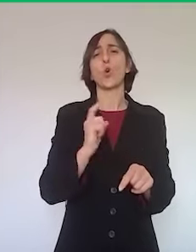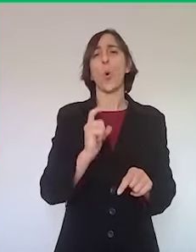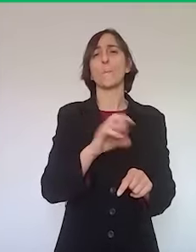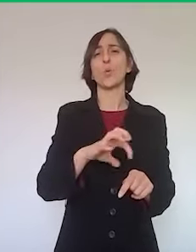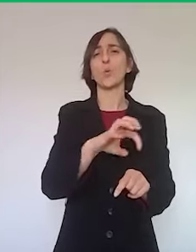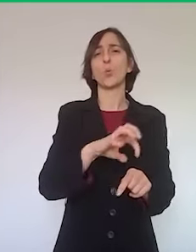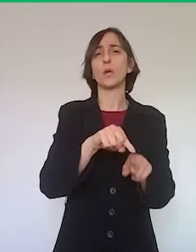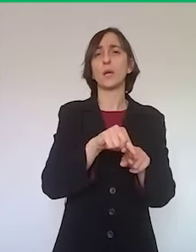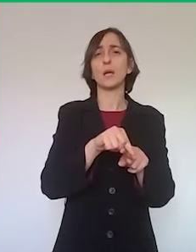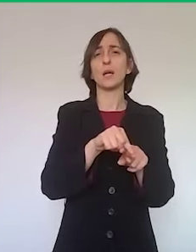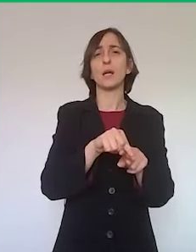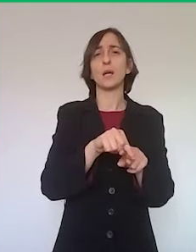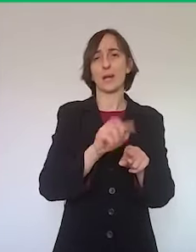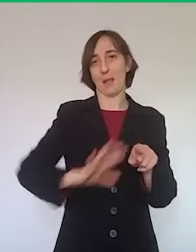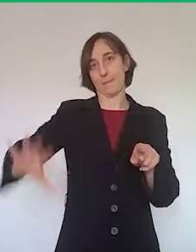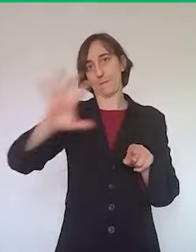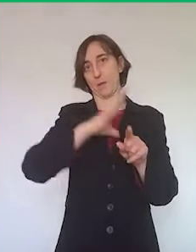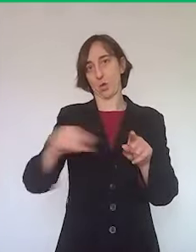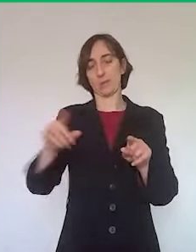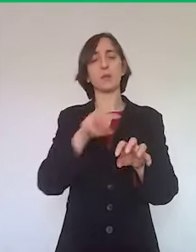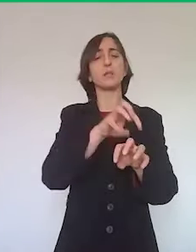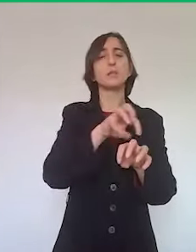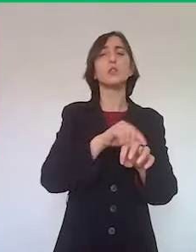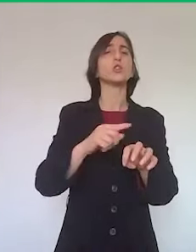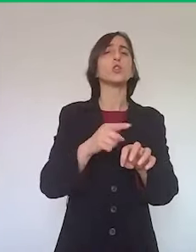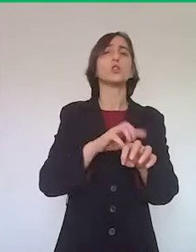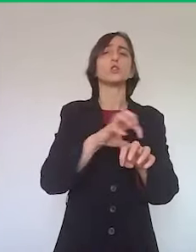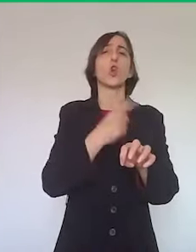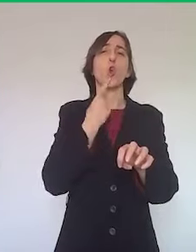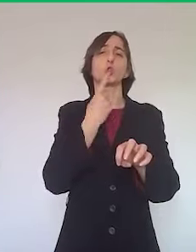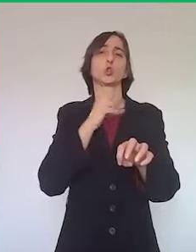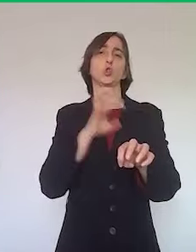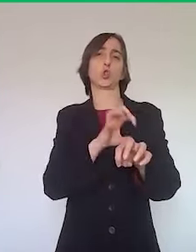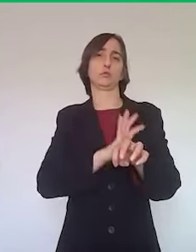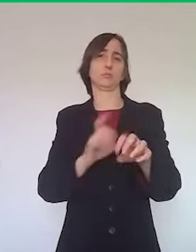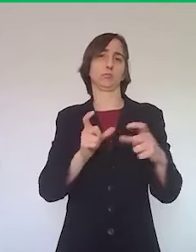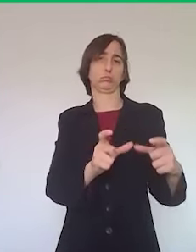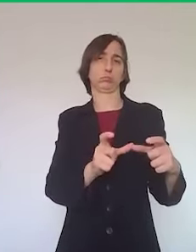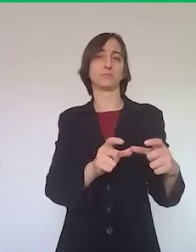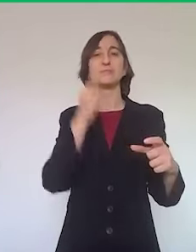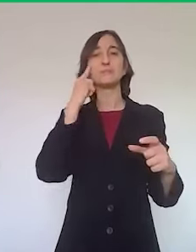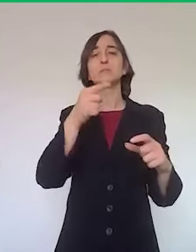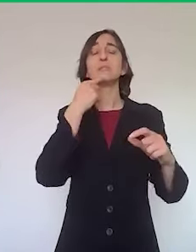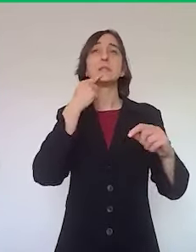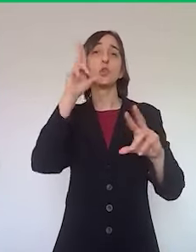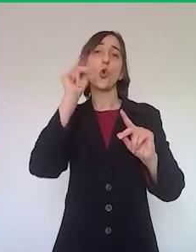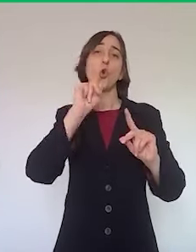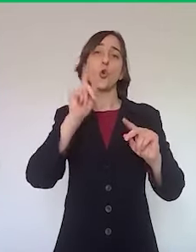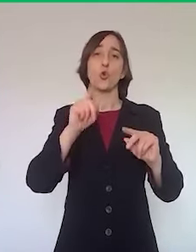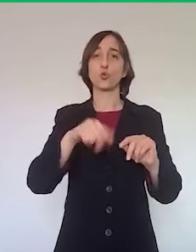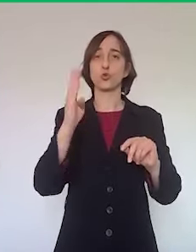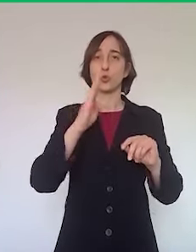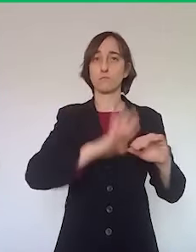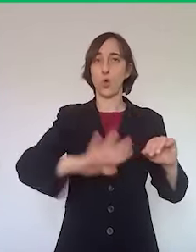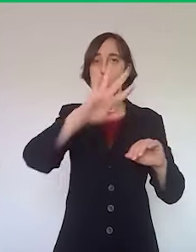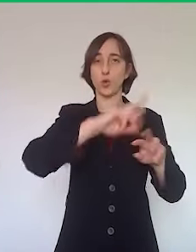in zona rossa, per chi non è pratico della città metropolitana di Bologna, il Comune di Medicina è un comune di 15